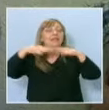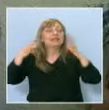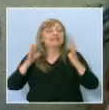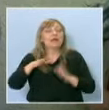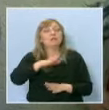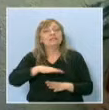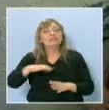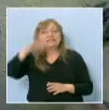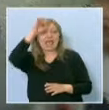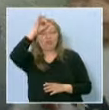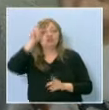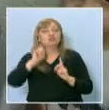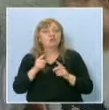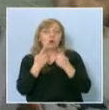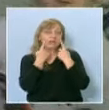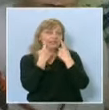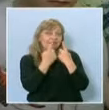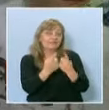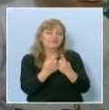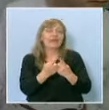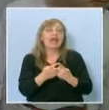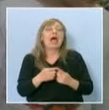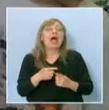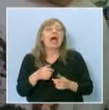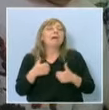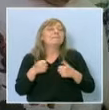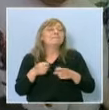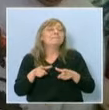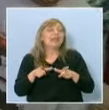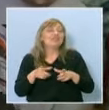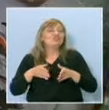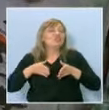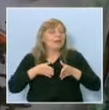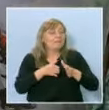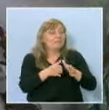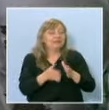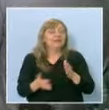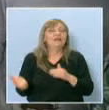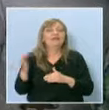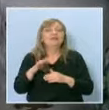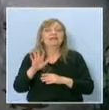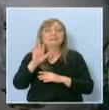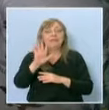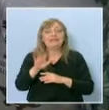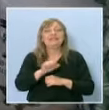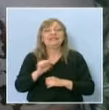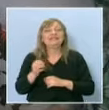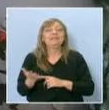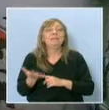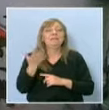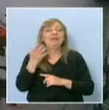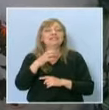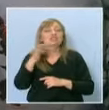и ученици могат да наблюдават Млечния път. Над 5500 точен